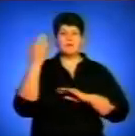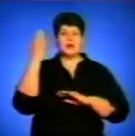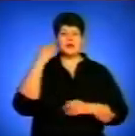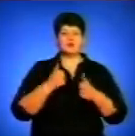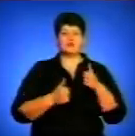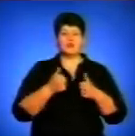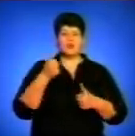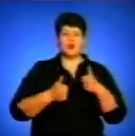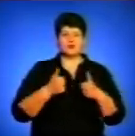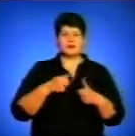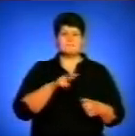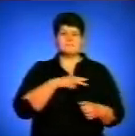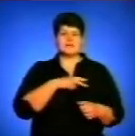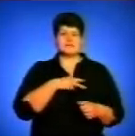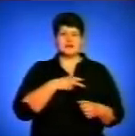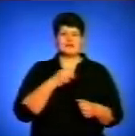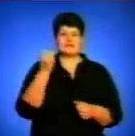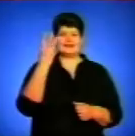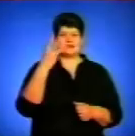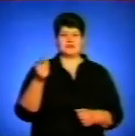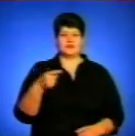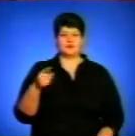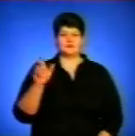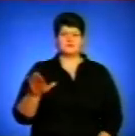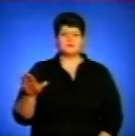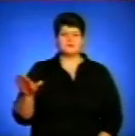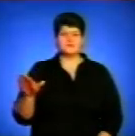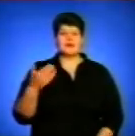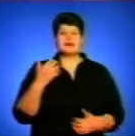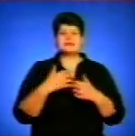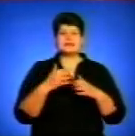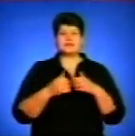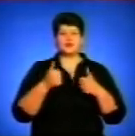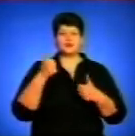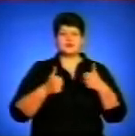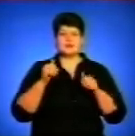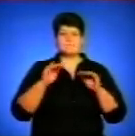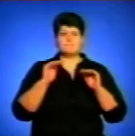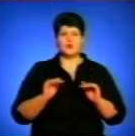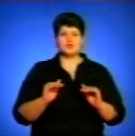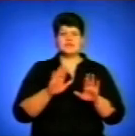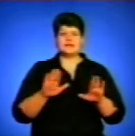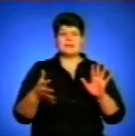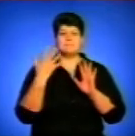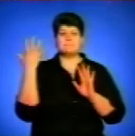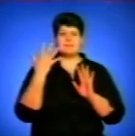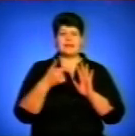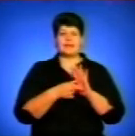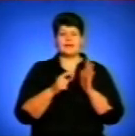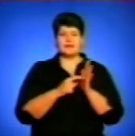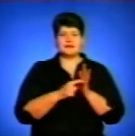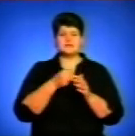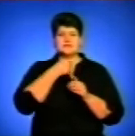минулого року серед призерів 13 краян. Серед конкурсантів – наймолодші учні п'ятих класів, найстарші – випускники